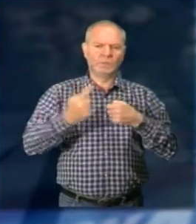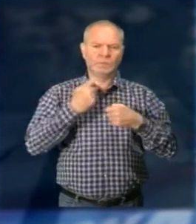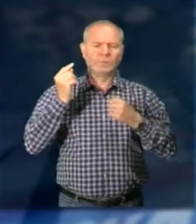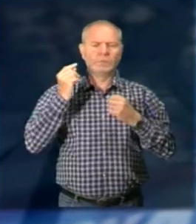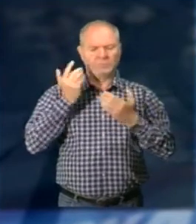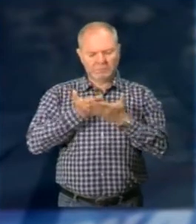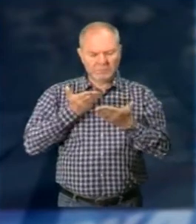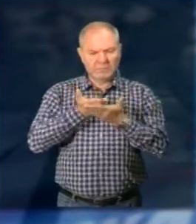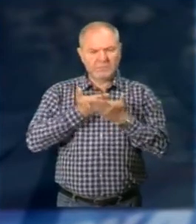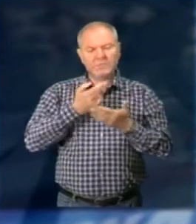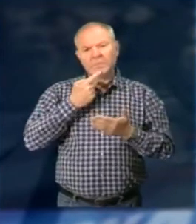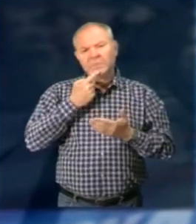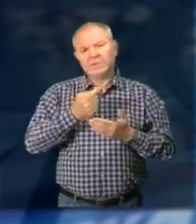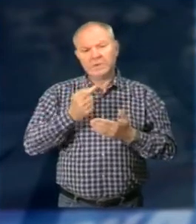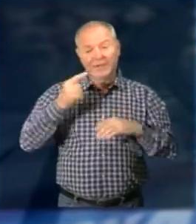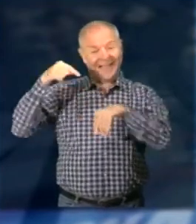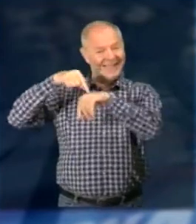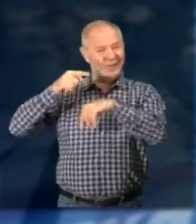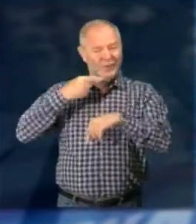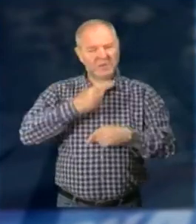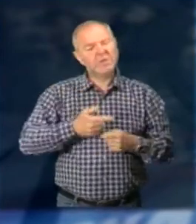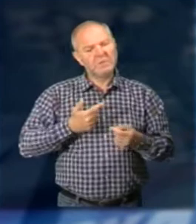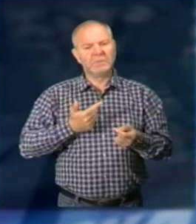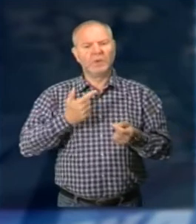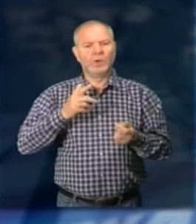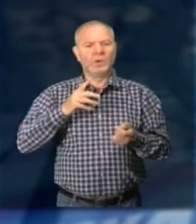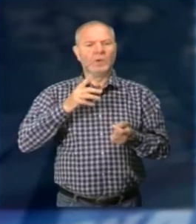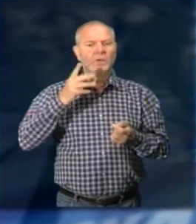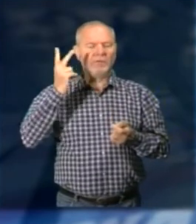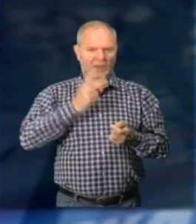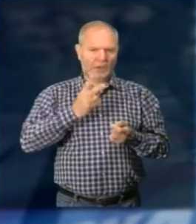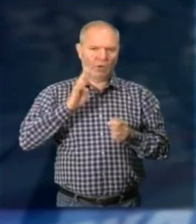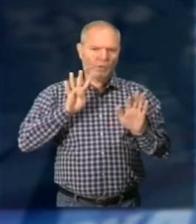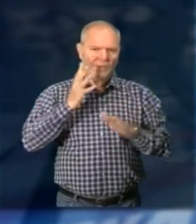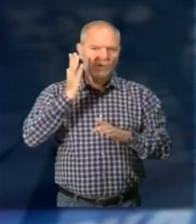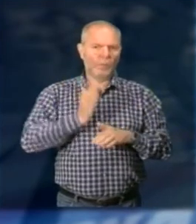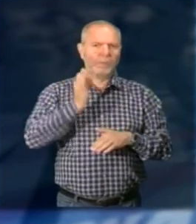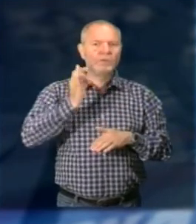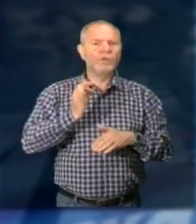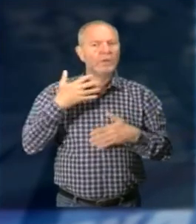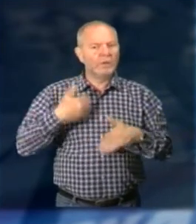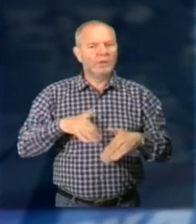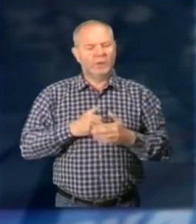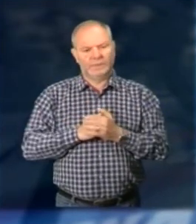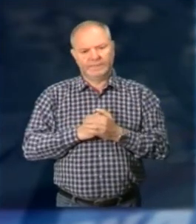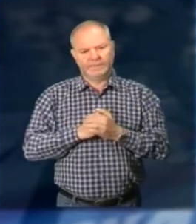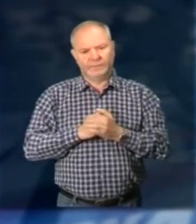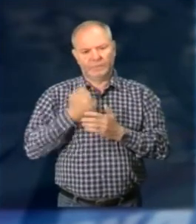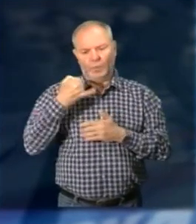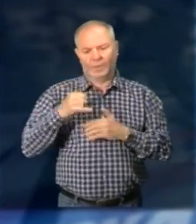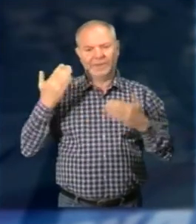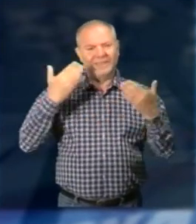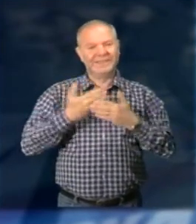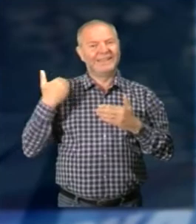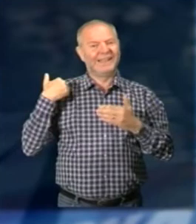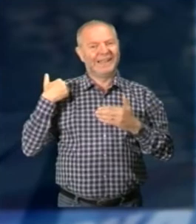al pubblico Aggiunge l'assessore alla cultura Marcello Perugini Abbiamo avuto riscontri eccellenti Come annunciato nel corso dell'ultima serata Siamo